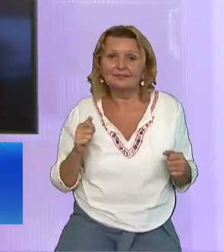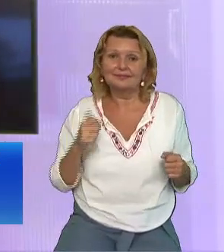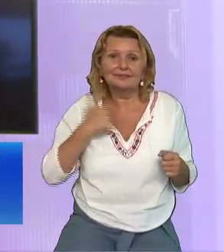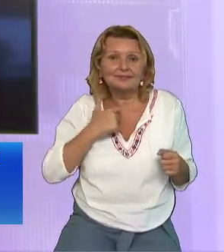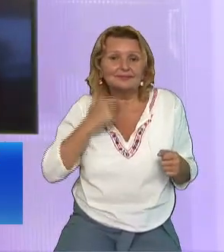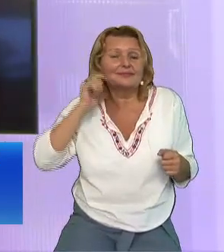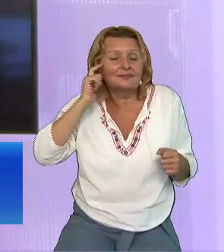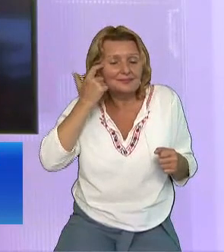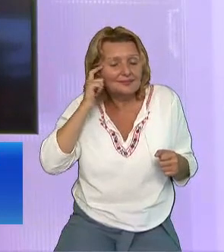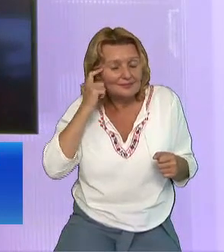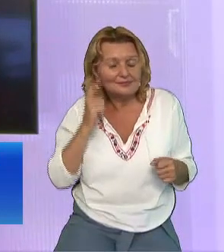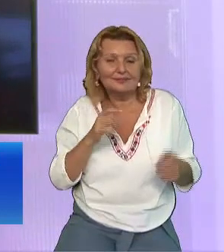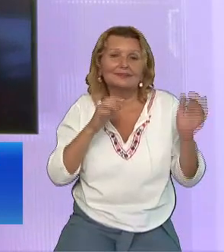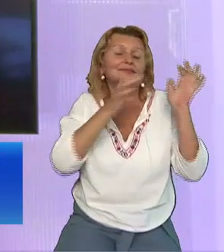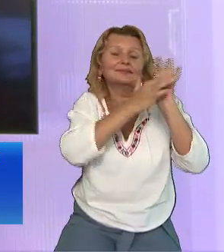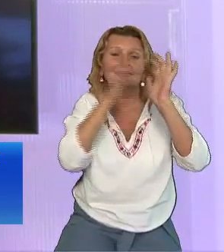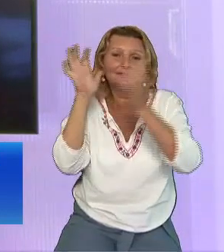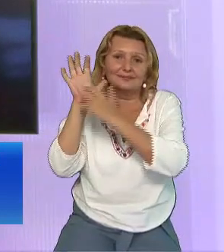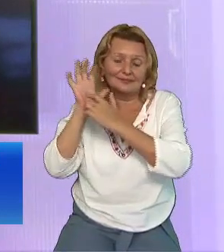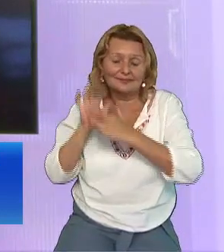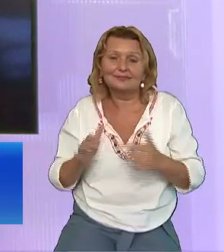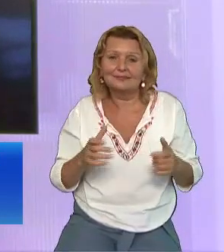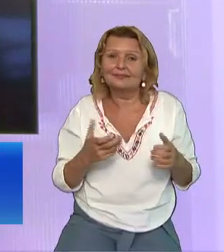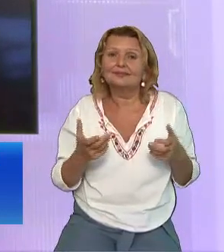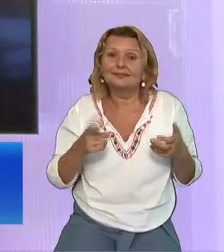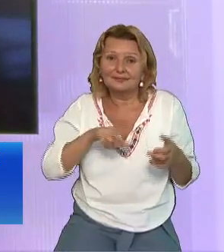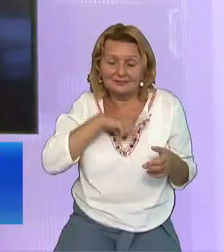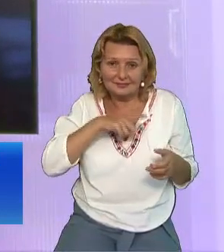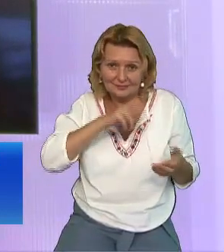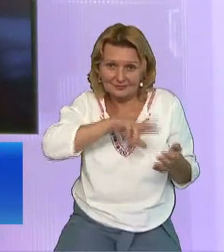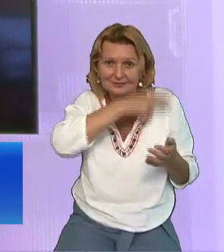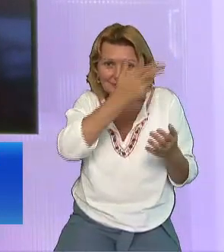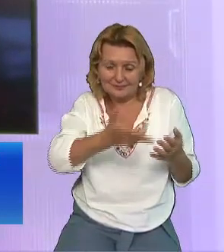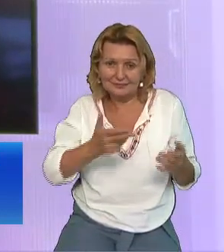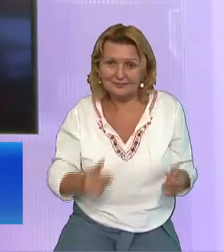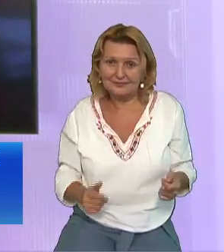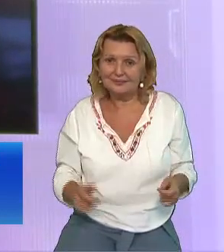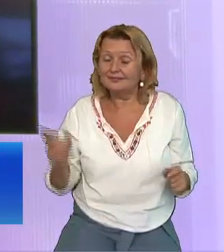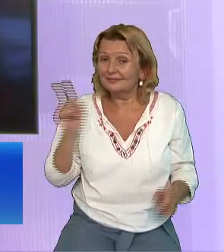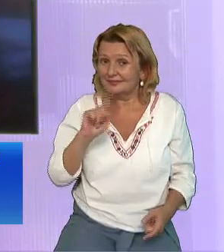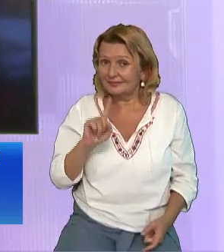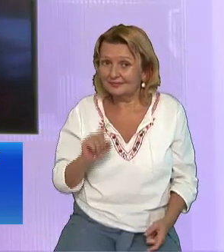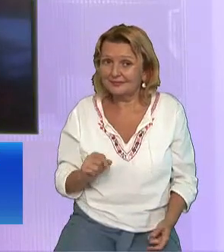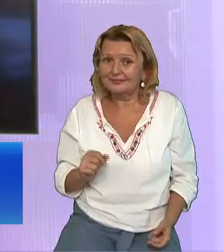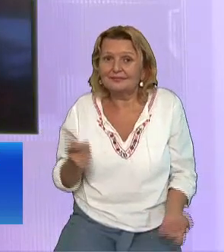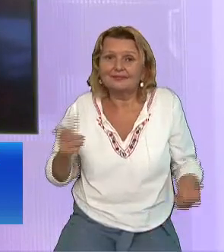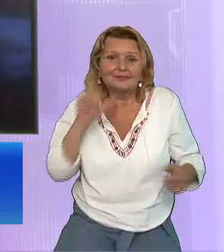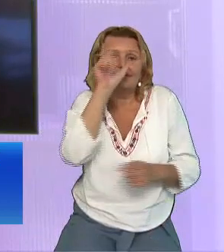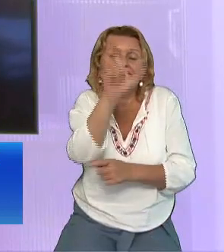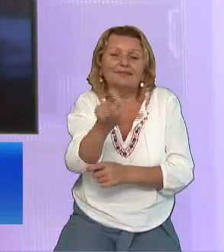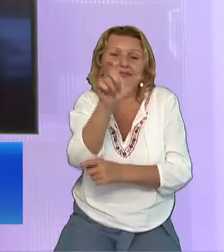noștri Nu la pastorii noștri Ci personal Într-o legătură directă cu Domnul Iisus Hristos Nemijlocită de oameni